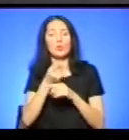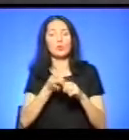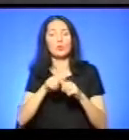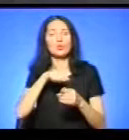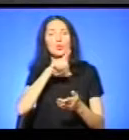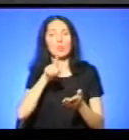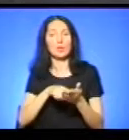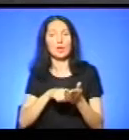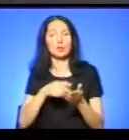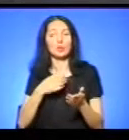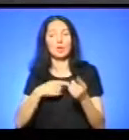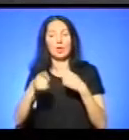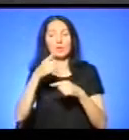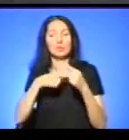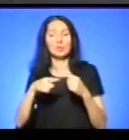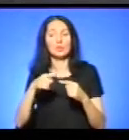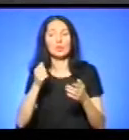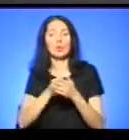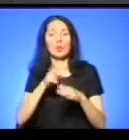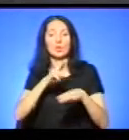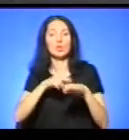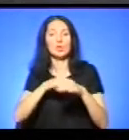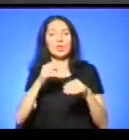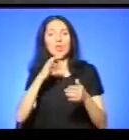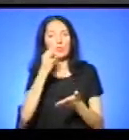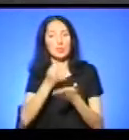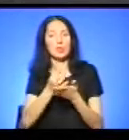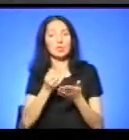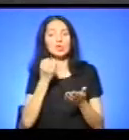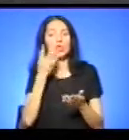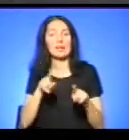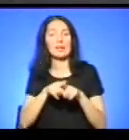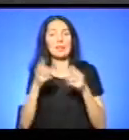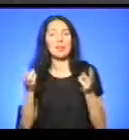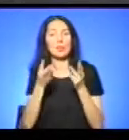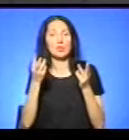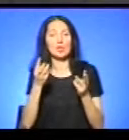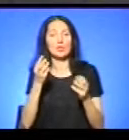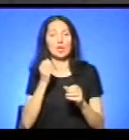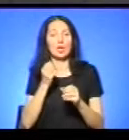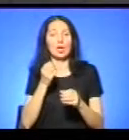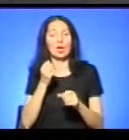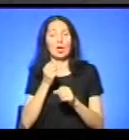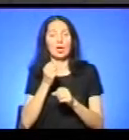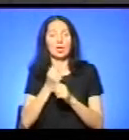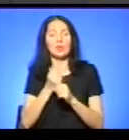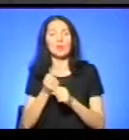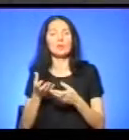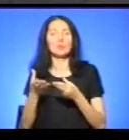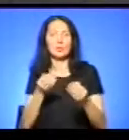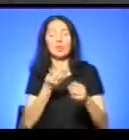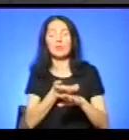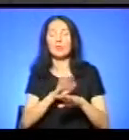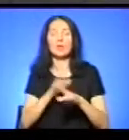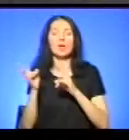ми якразово вернулися до кримінальної відповідальності. Бо, дійсно, якщо такі пожежі заздають значної шкоди, знищують чи лісові машини,